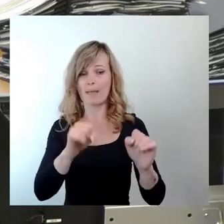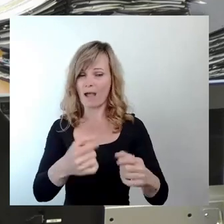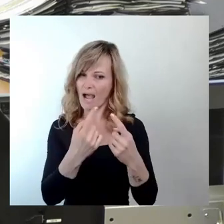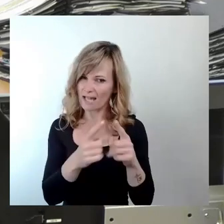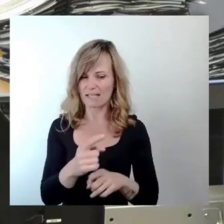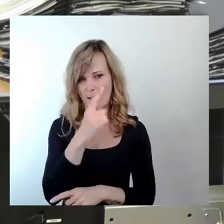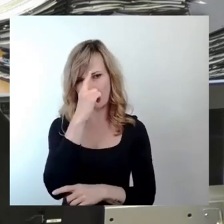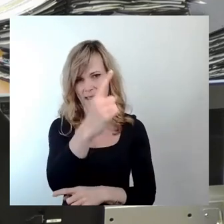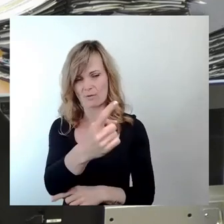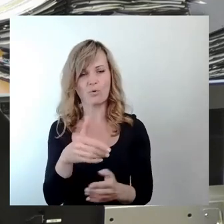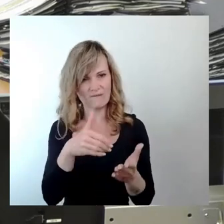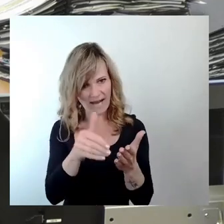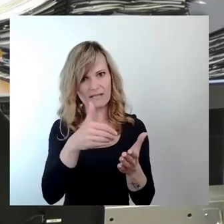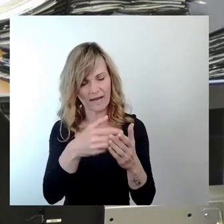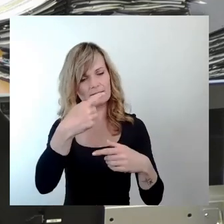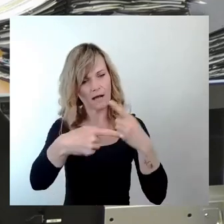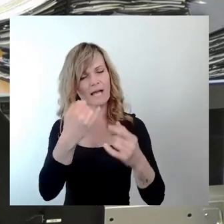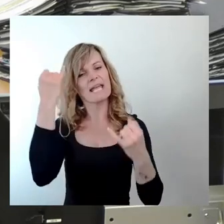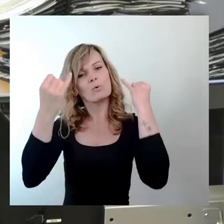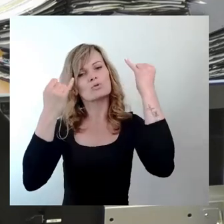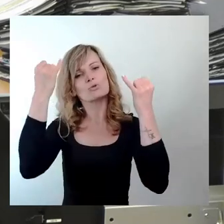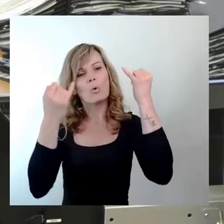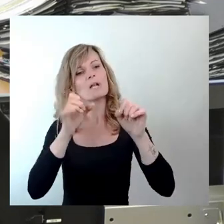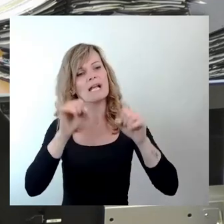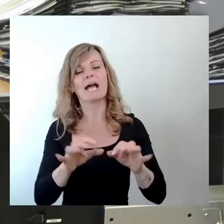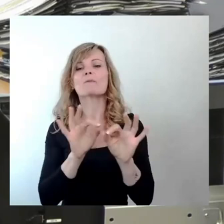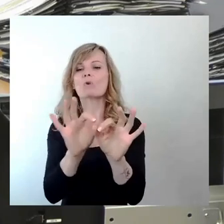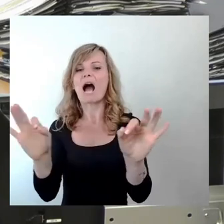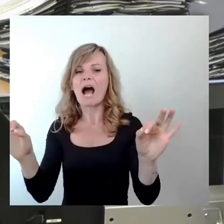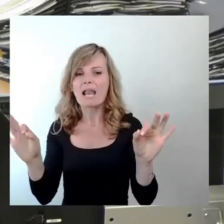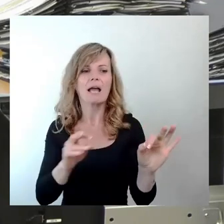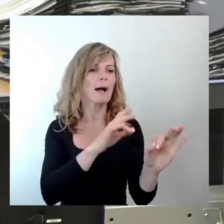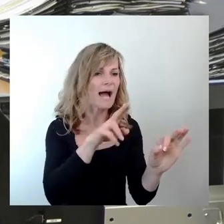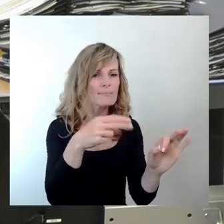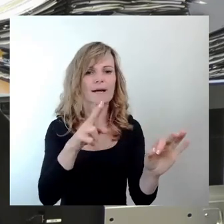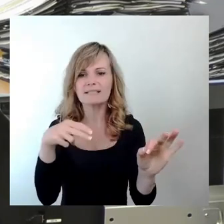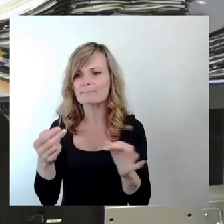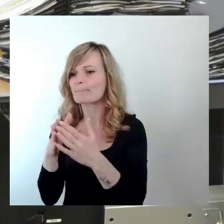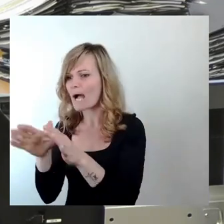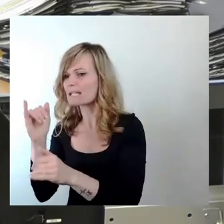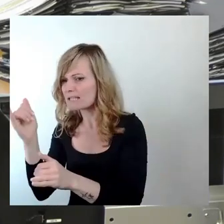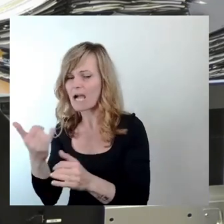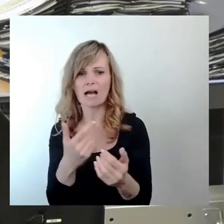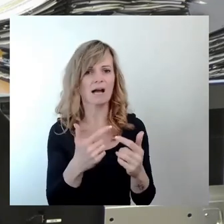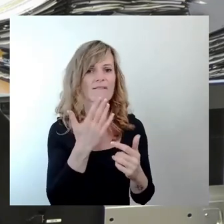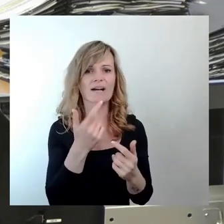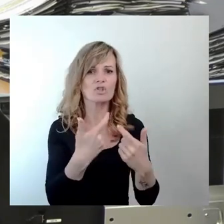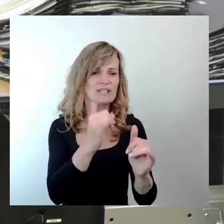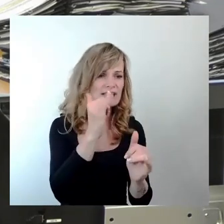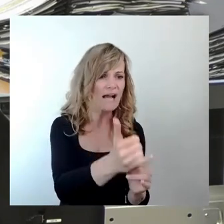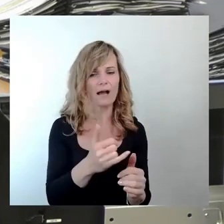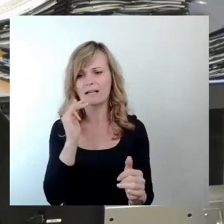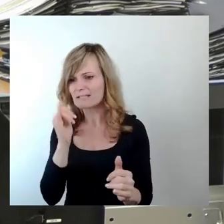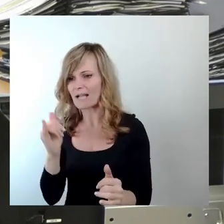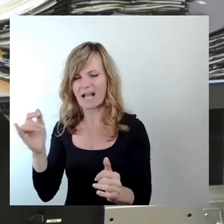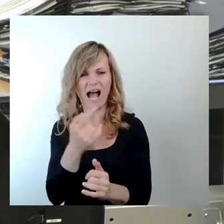Illusion aufrechterhalten, man könnte es dort allen potenziellen NutzerInnen recht machen. Es allen recht zu machen, ist aber nicht die Aufgabe des